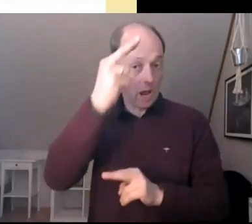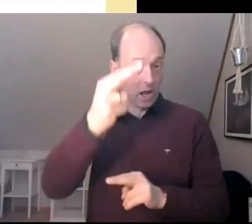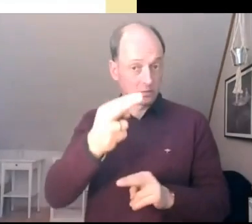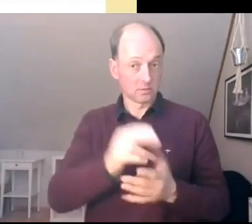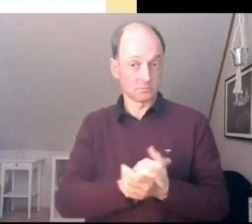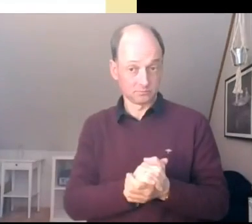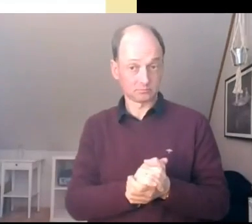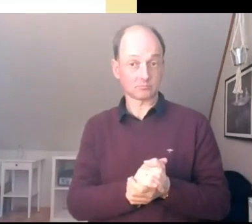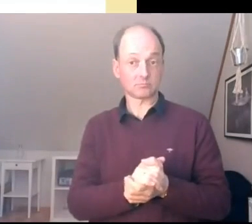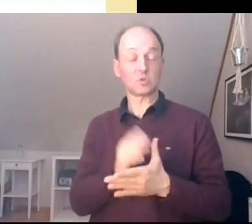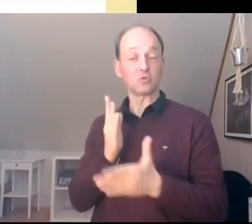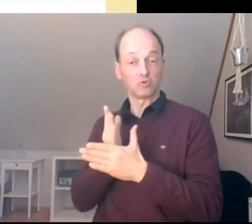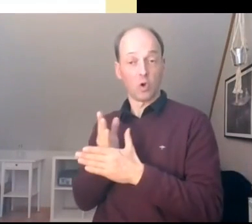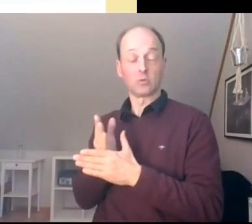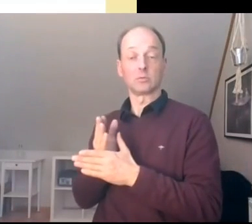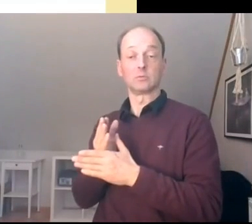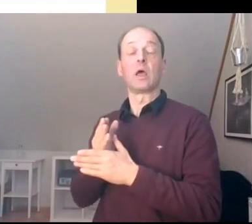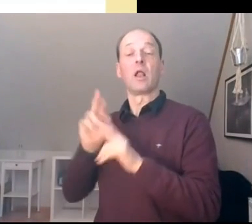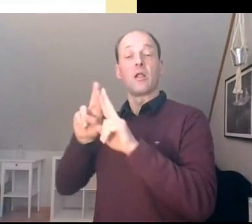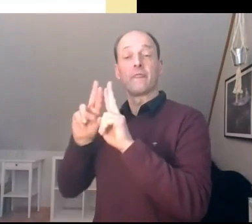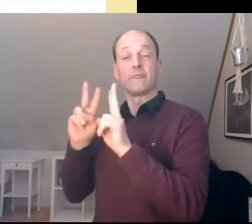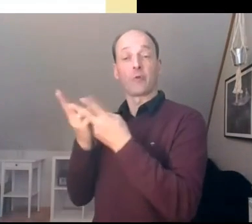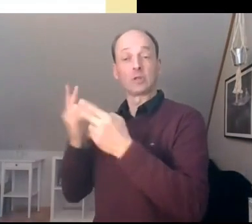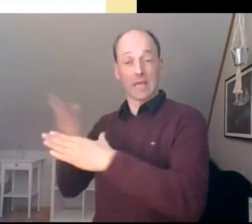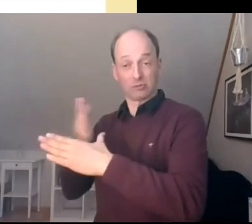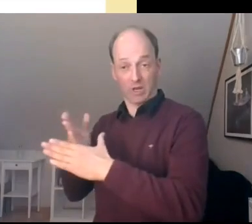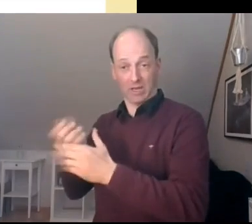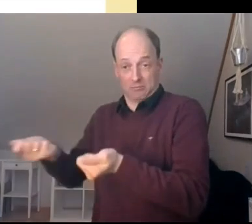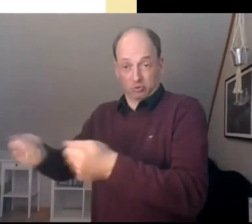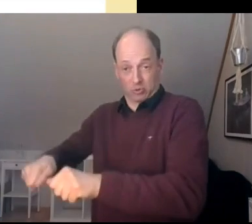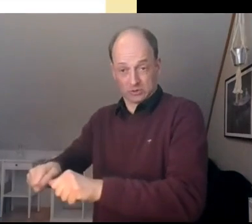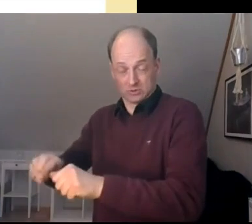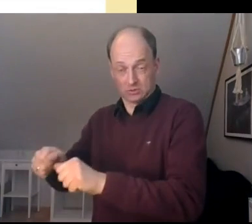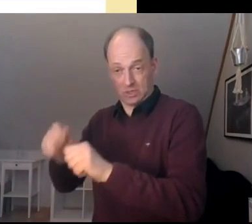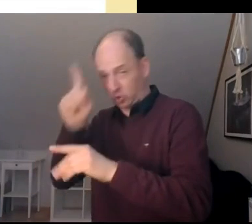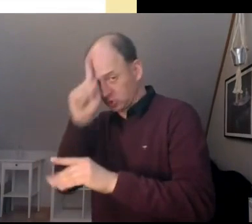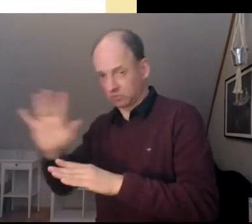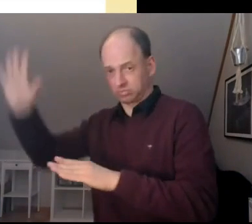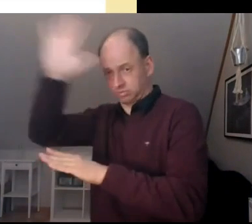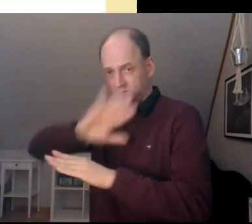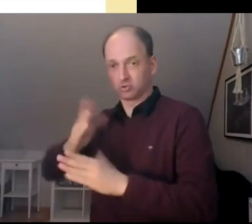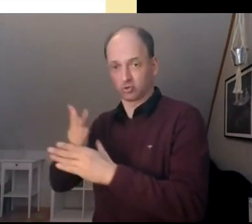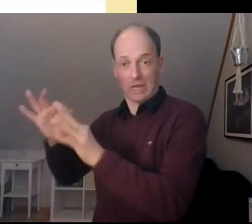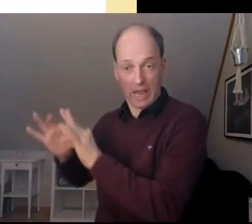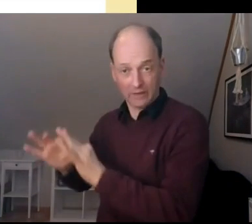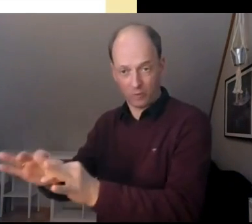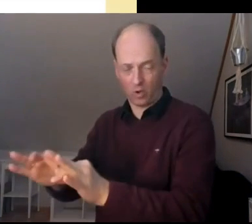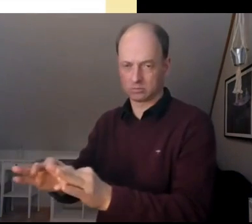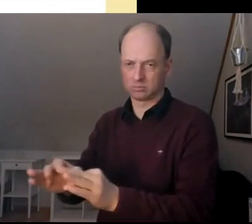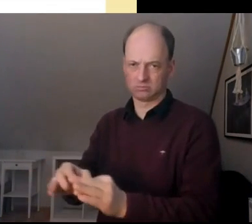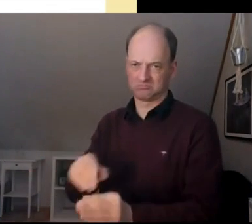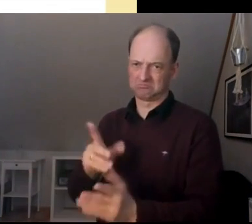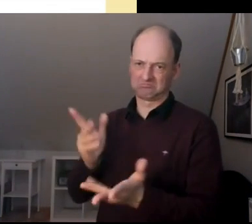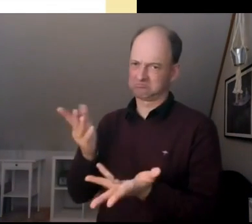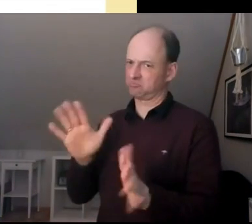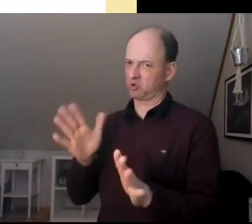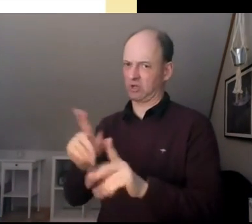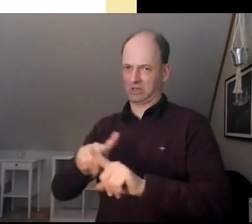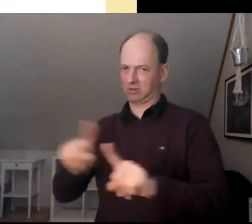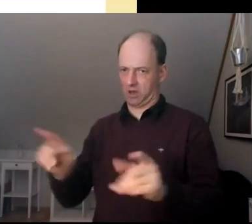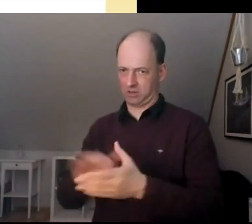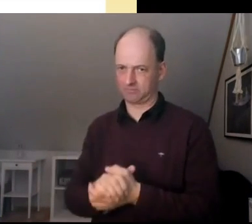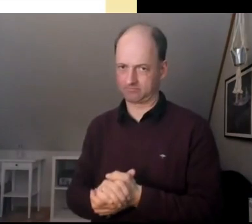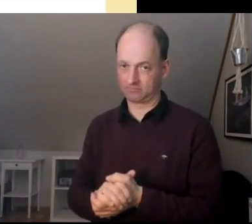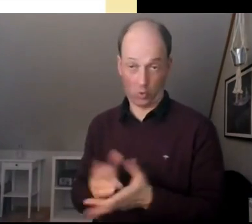Referenten auf Bundesebene eingeführt werden. Das heißt, für unsere konkrete Forderung spielt das jetzt gar nicht so eine Rolle. Korrigiert mich die